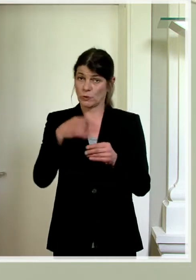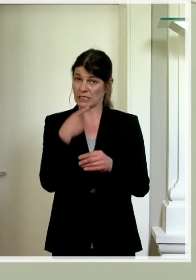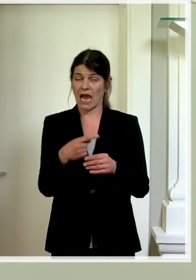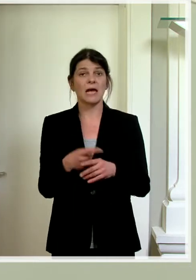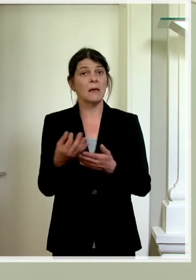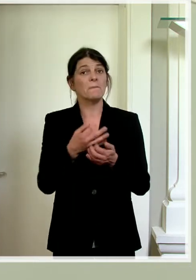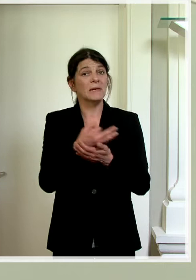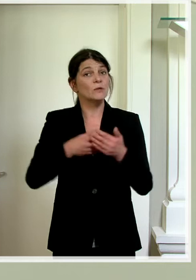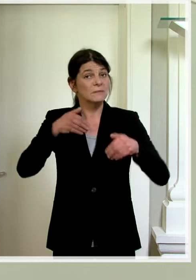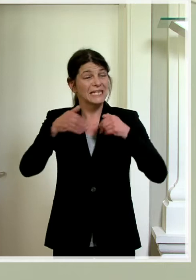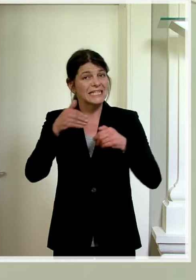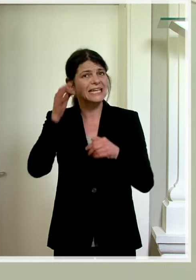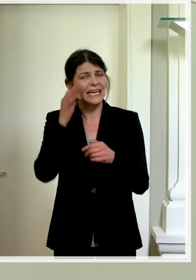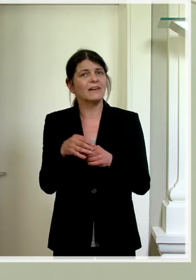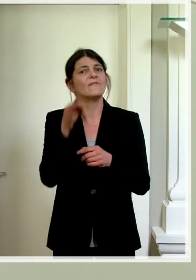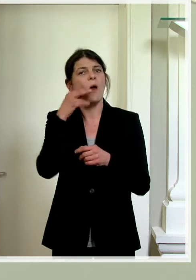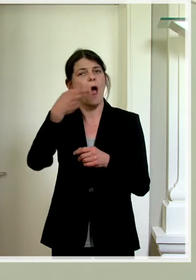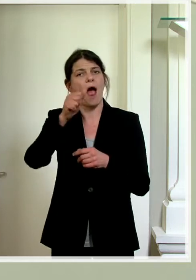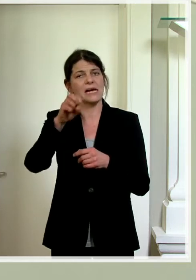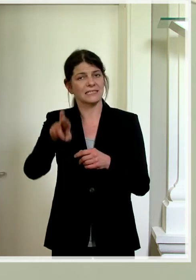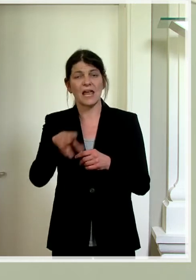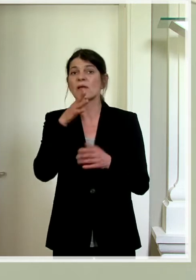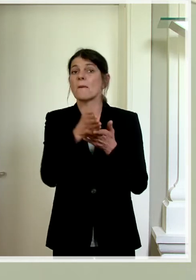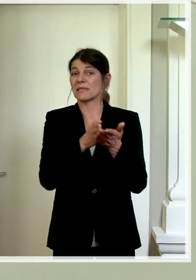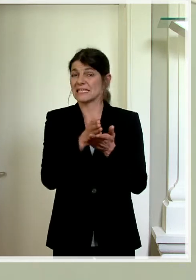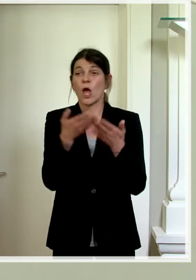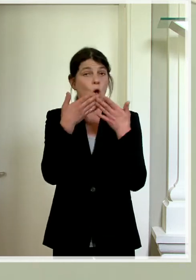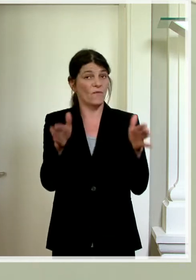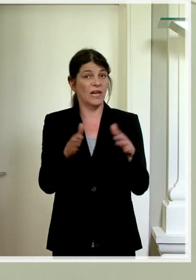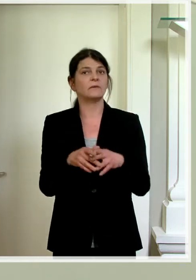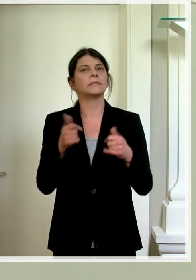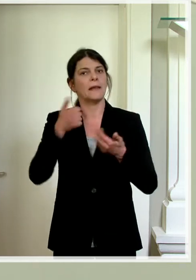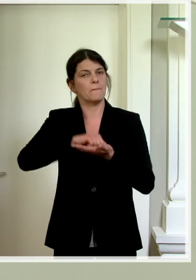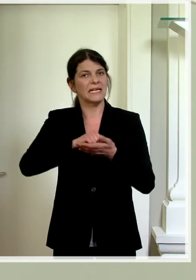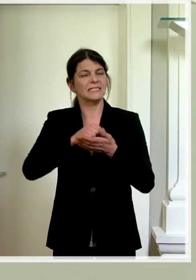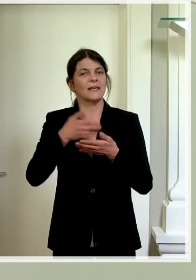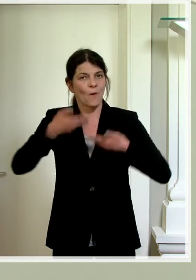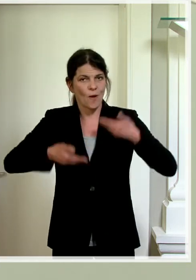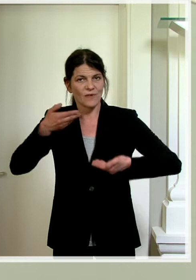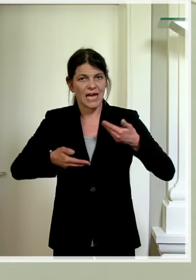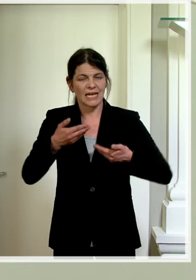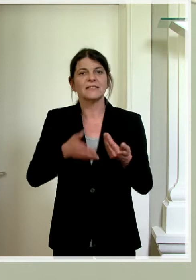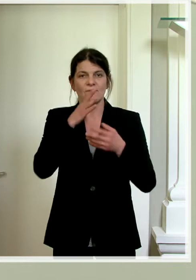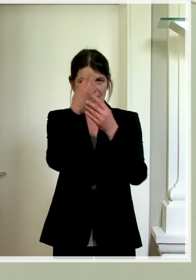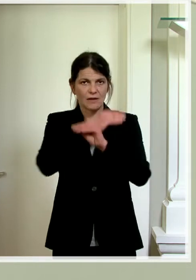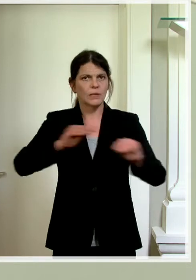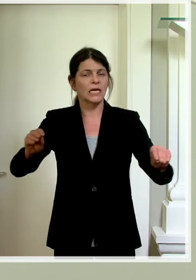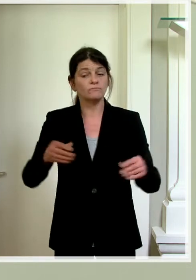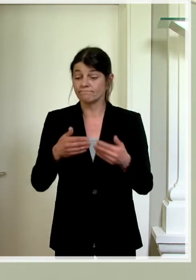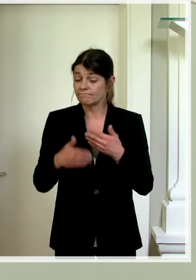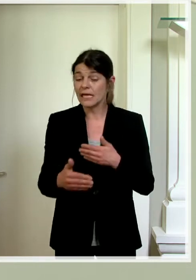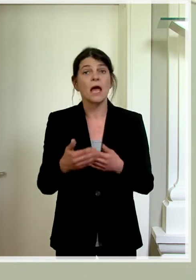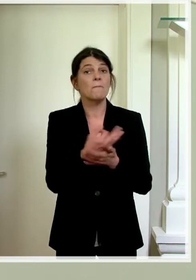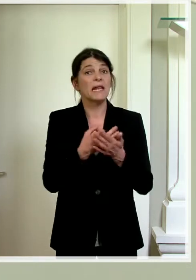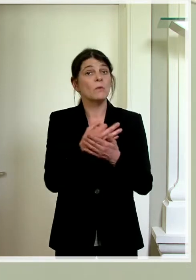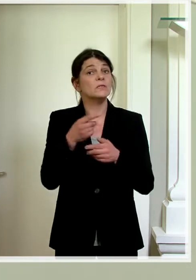die Bildungsministerin Dominik Hasler dann am Dienstag die Öffentlichkeit in einer Pressekonferenz informieren wird, was im Bildungsbereich dann